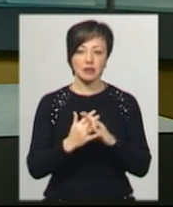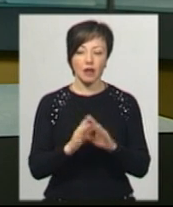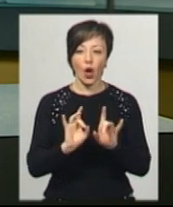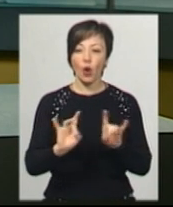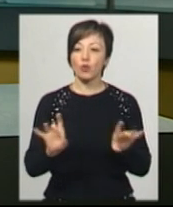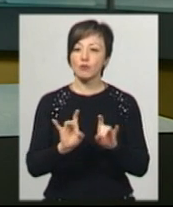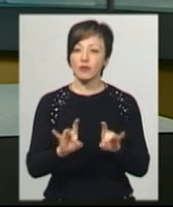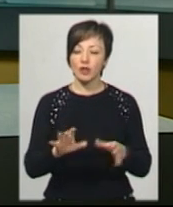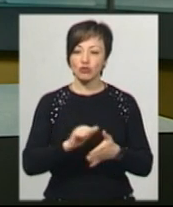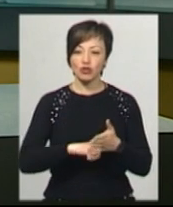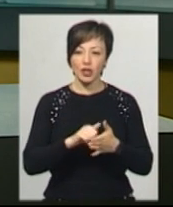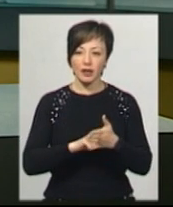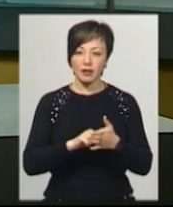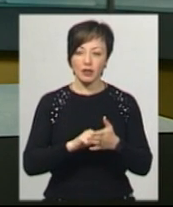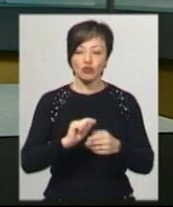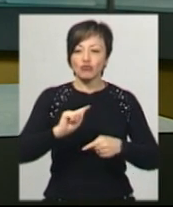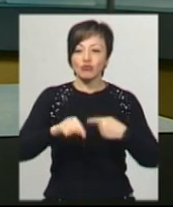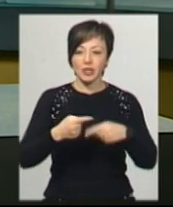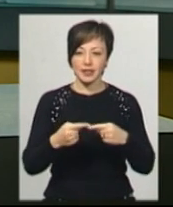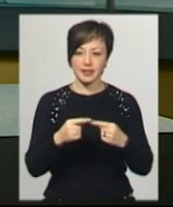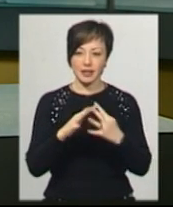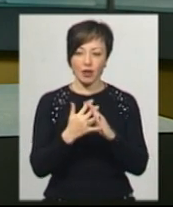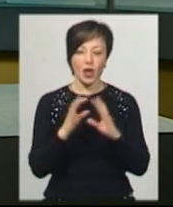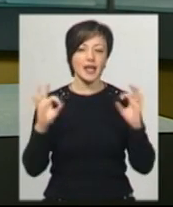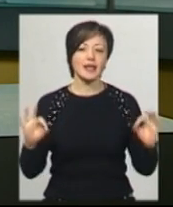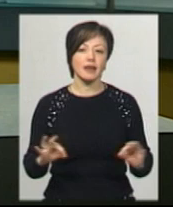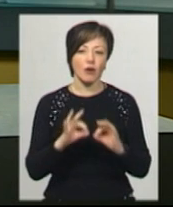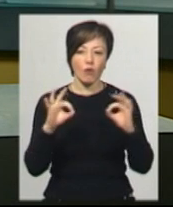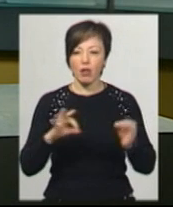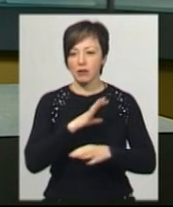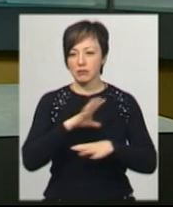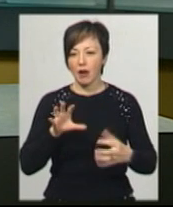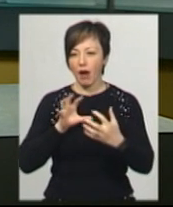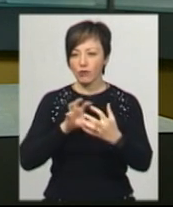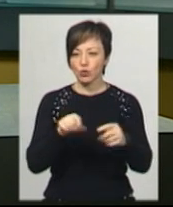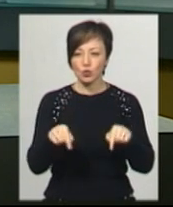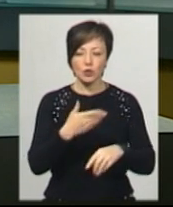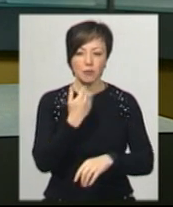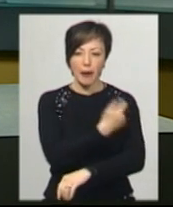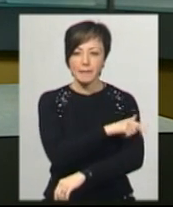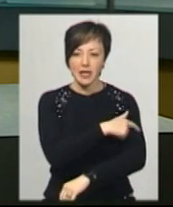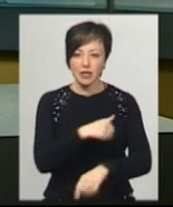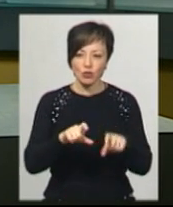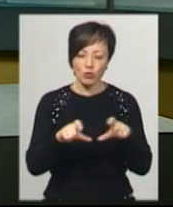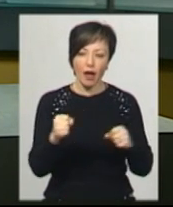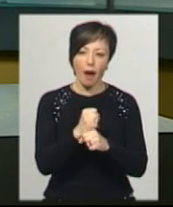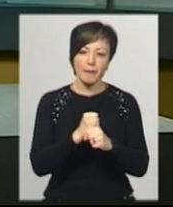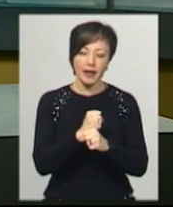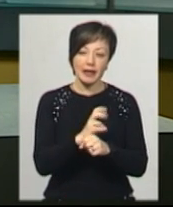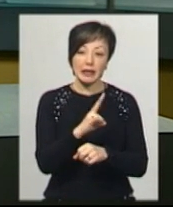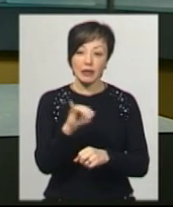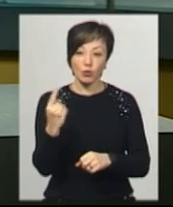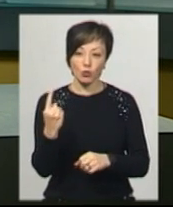розповіла, через населений пункт ніколи не їздили рейсові автобуси. Тут немає медичного пункту, аптеки і жодного